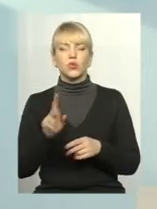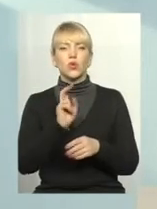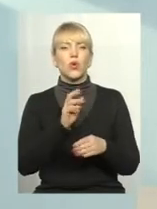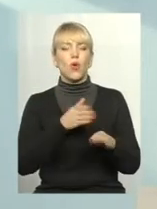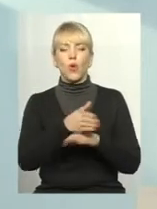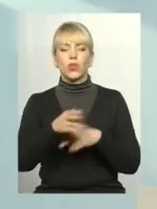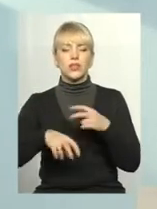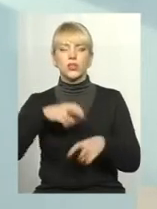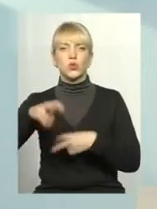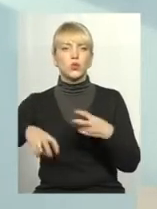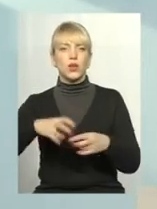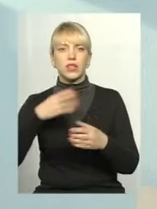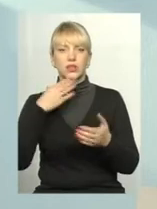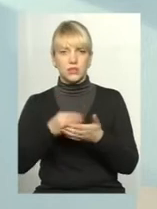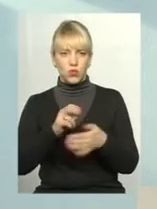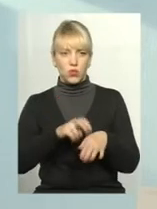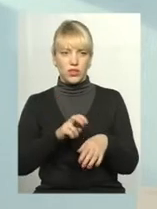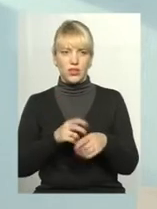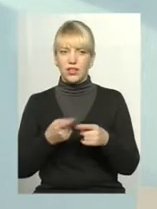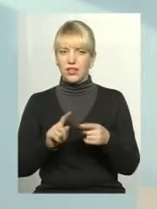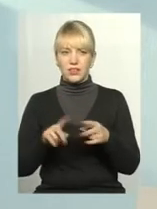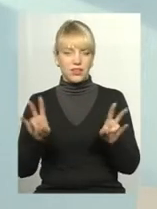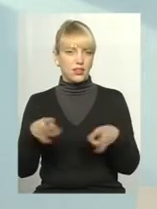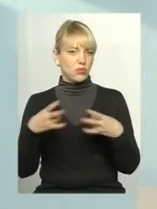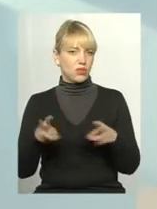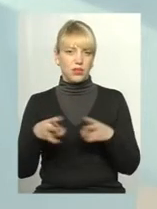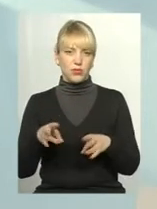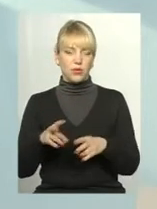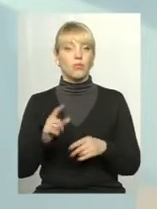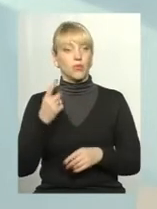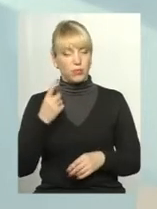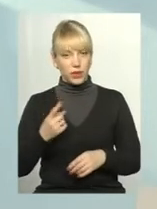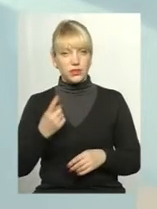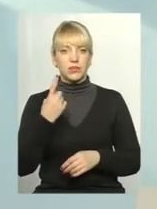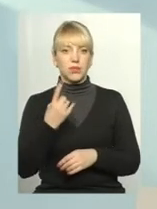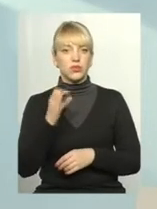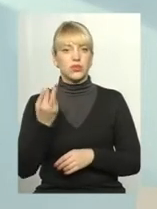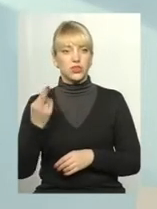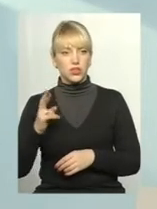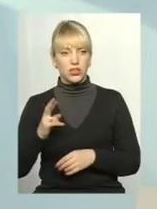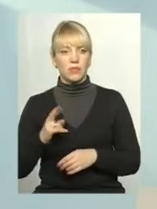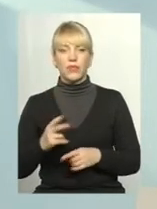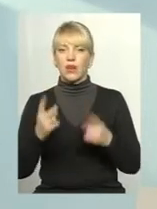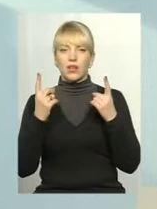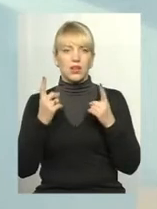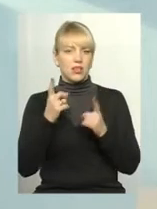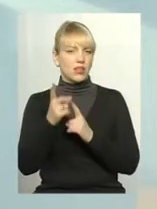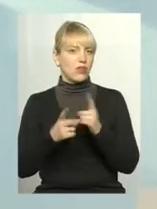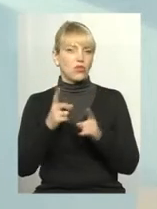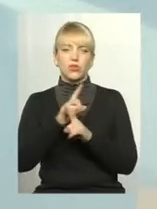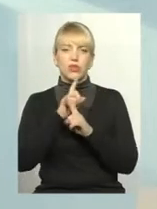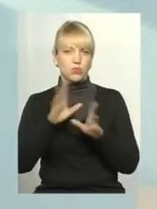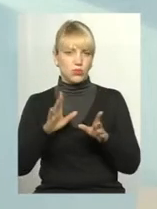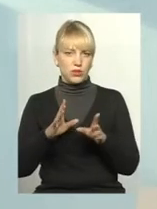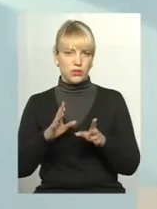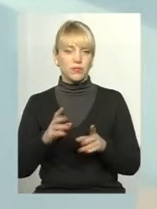місту і шукати свого лікаря. Ну, це не потрібно буде. По-перше, з 1 січня кардинально нічого не поміняється. Тобто